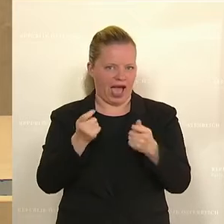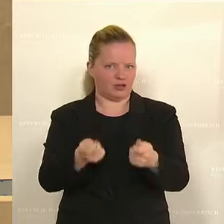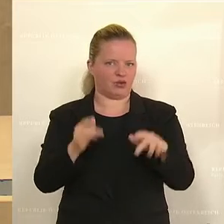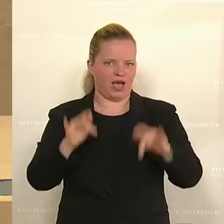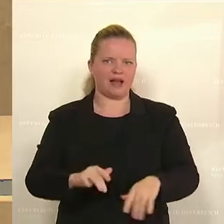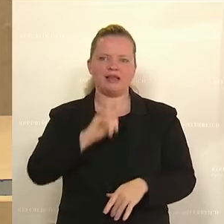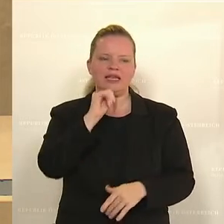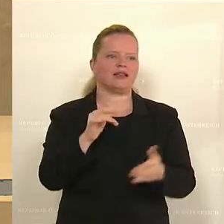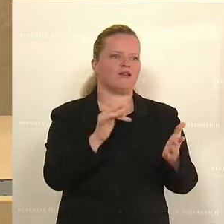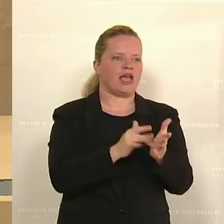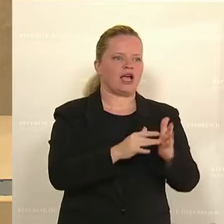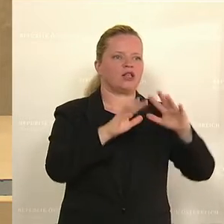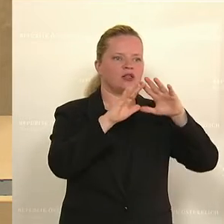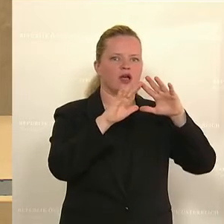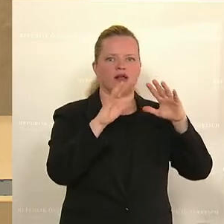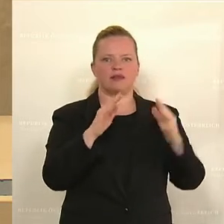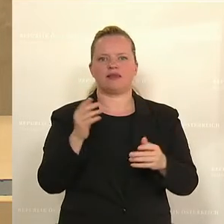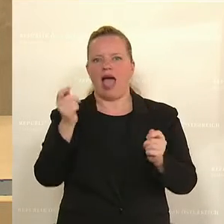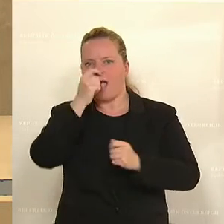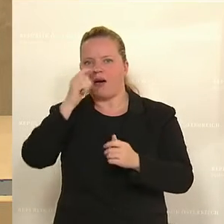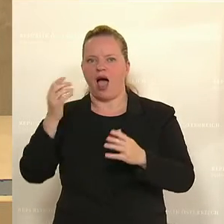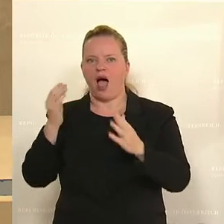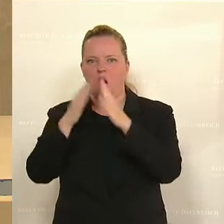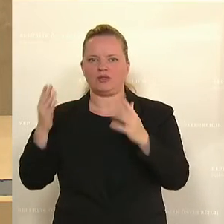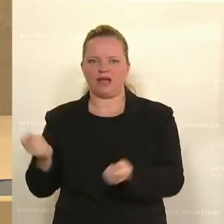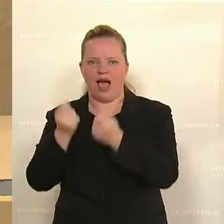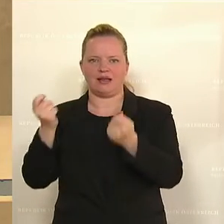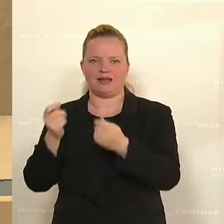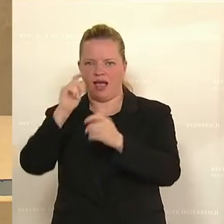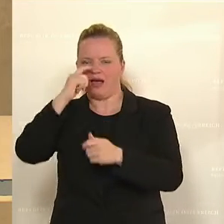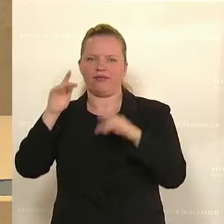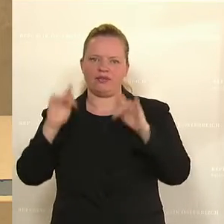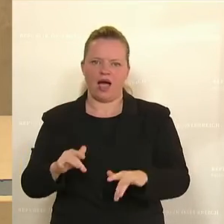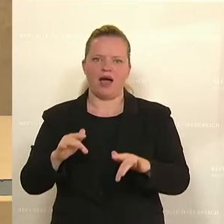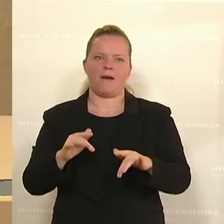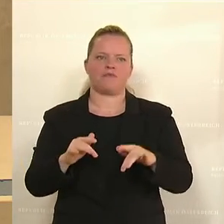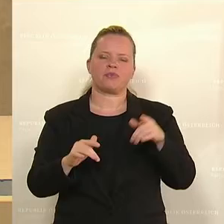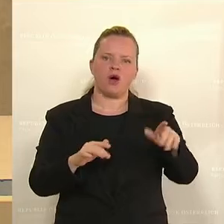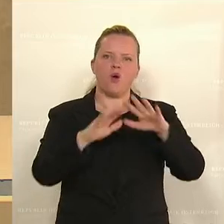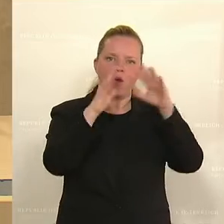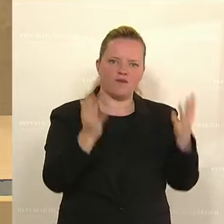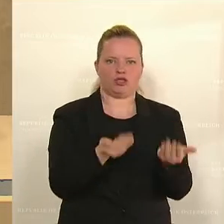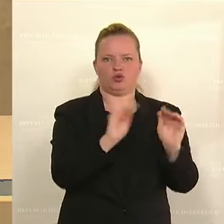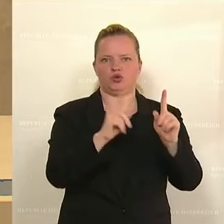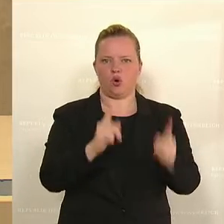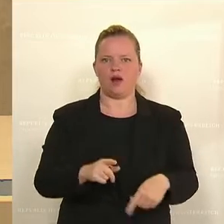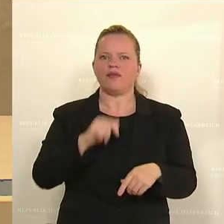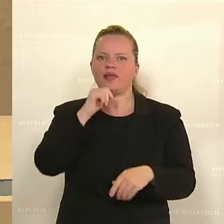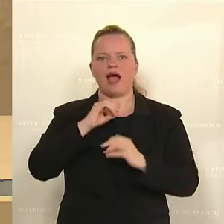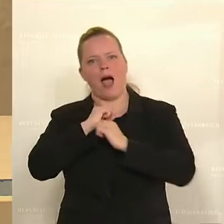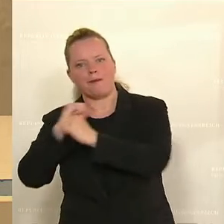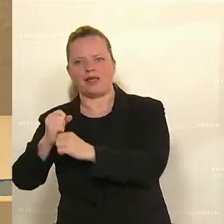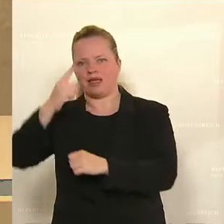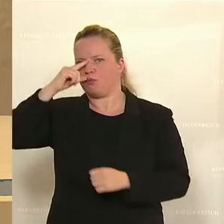der Natur und der Umwelt heizt durch Treibhausgase. Wo es in der Regel auch billiger ist als Putins Gas. Wo wir nicht abhängig sind von